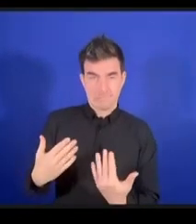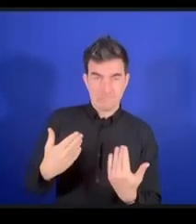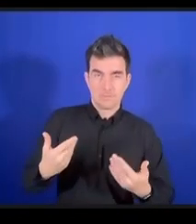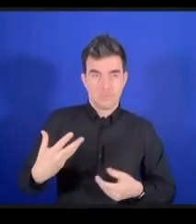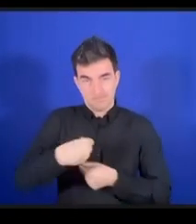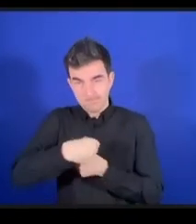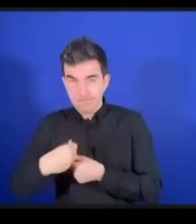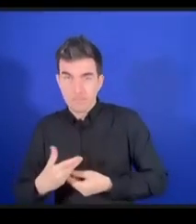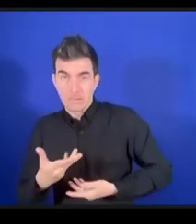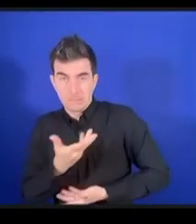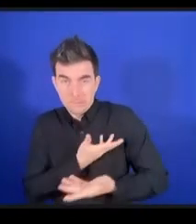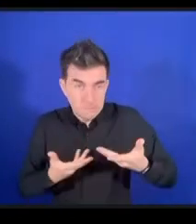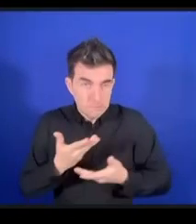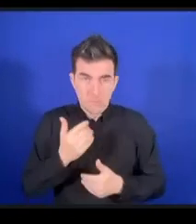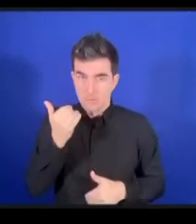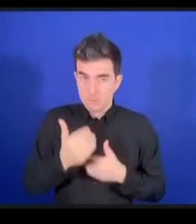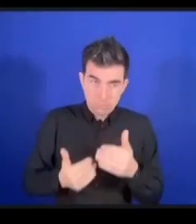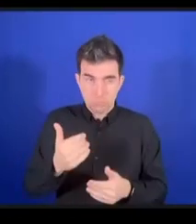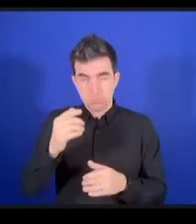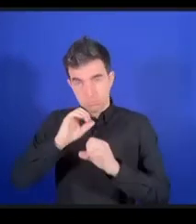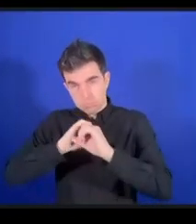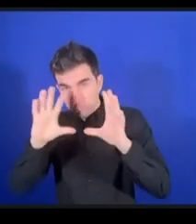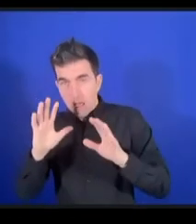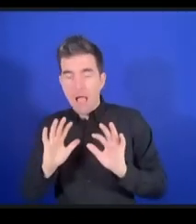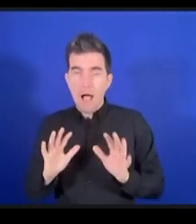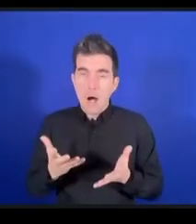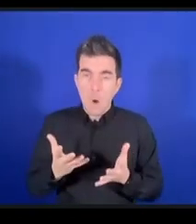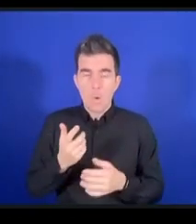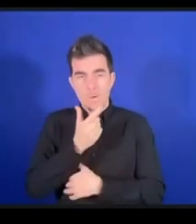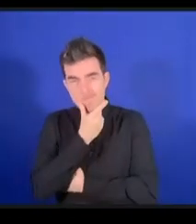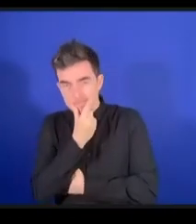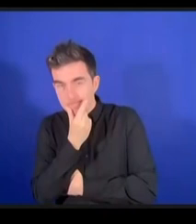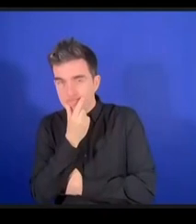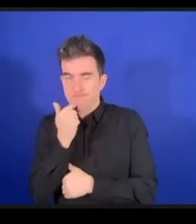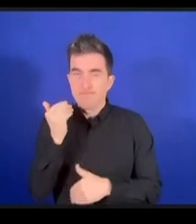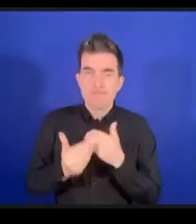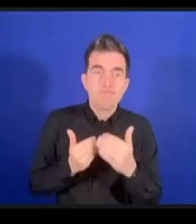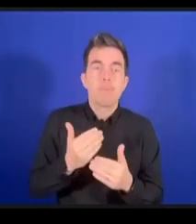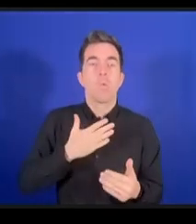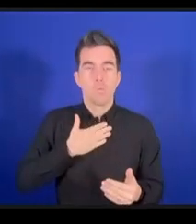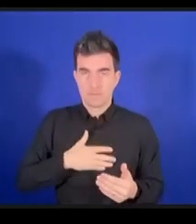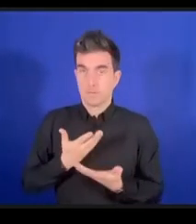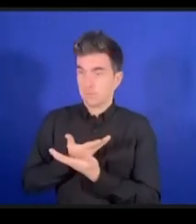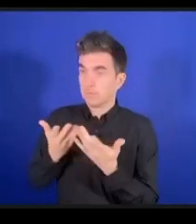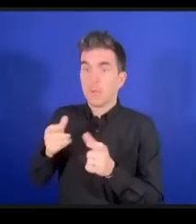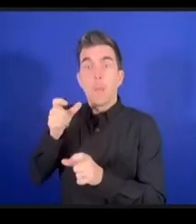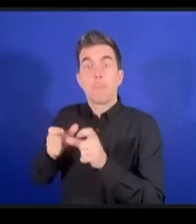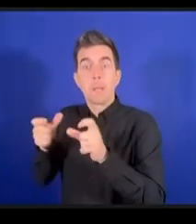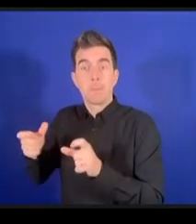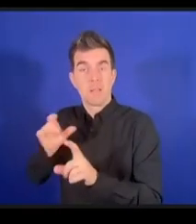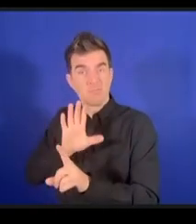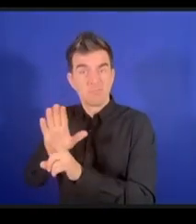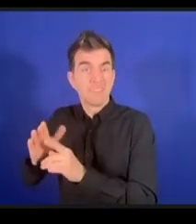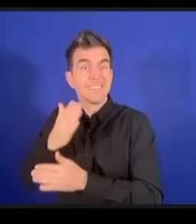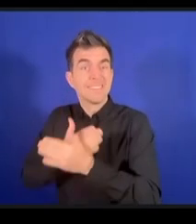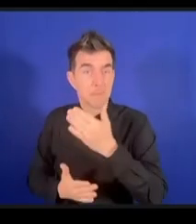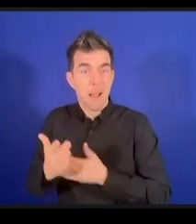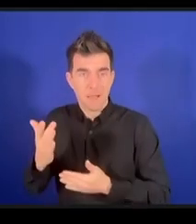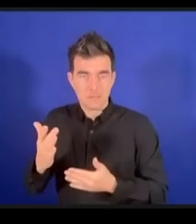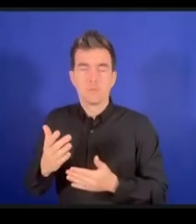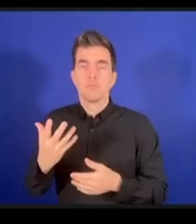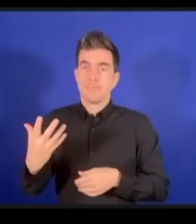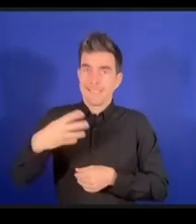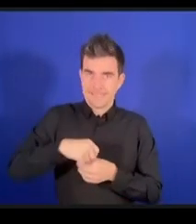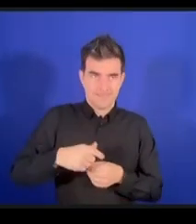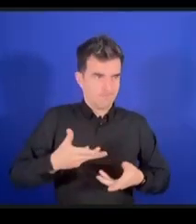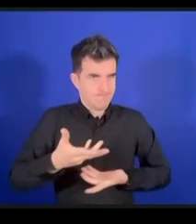participation de ces personnes en situation de handicap au forum pour qu'elles puissent contribuer aux discussions